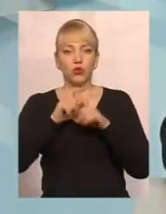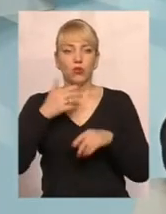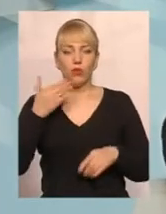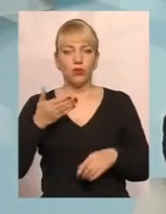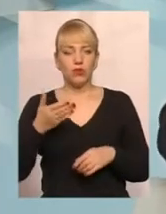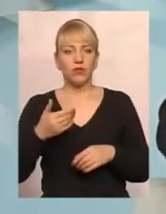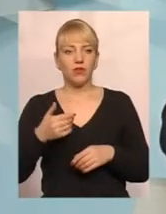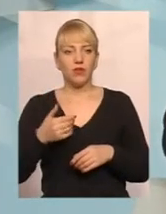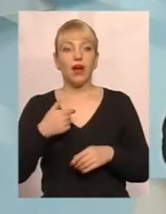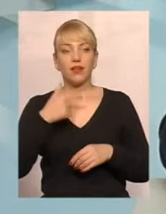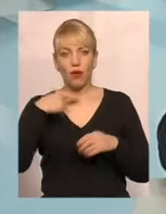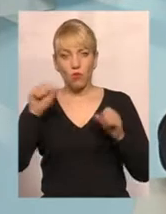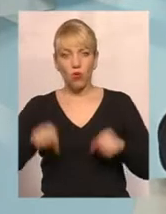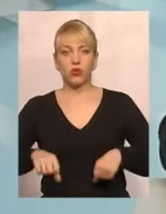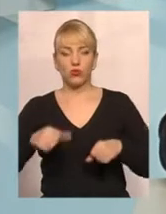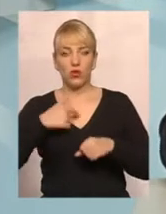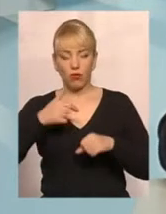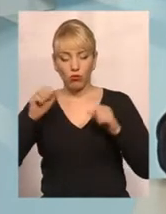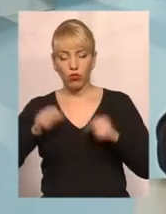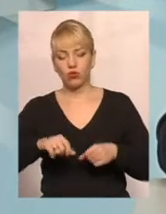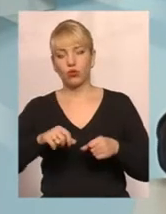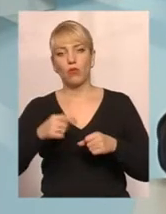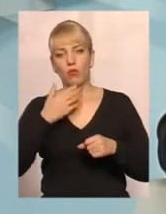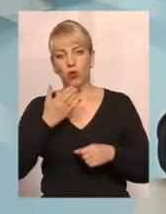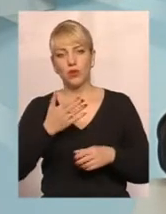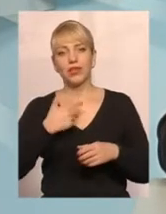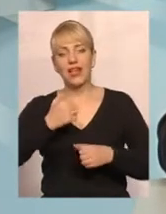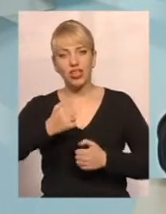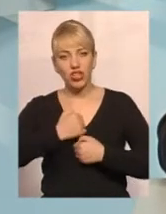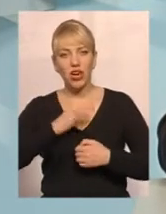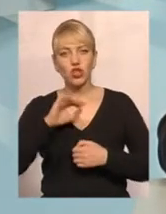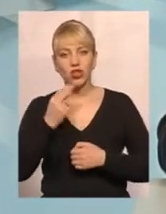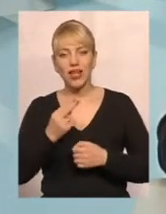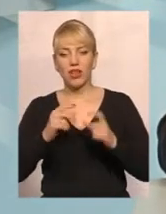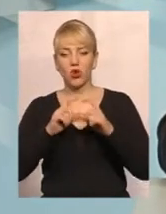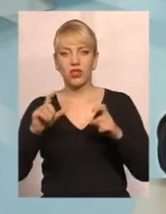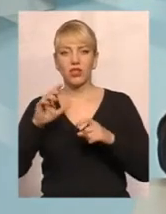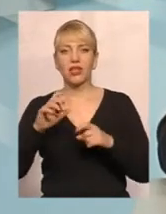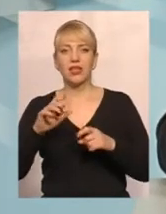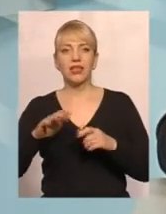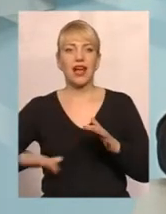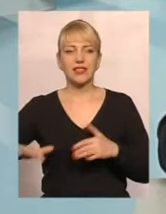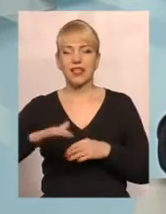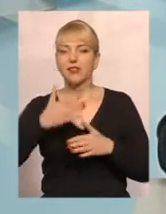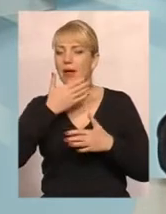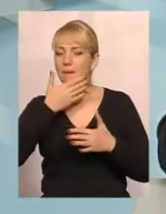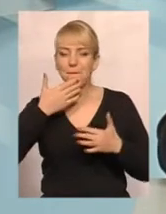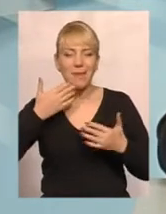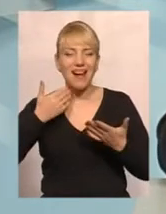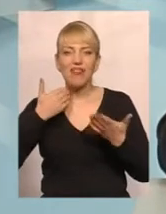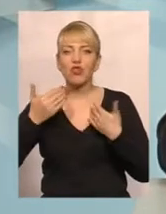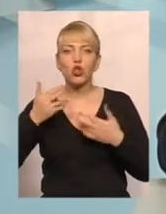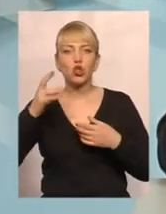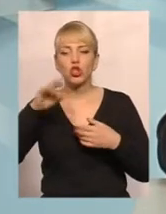полягає в тому, що, на жаль, повірте, органи соціального захисту населення не мають ніякого відношення до тої тарифної політики